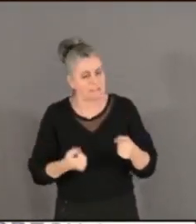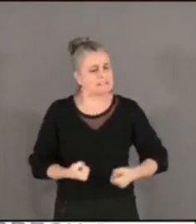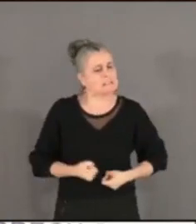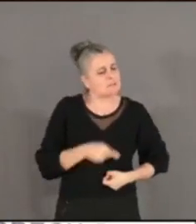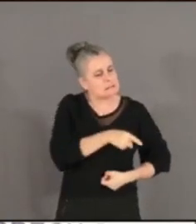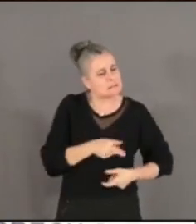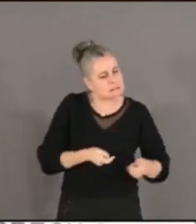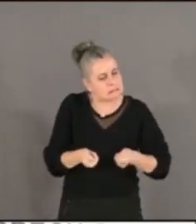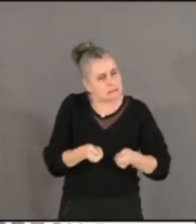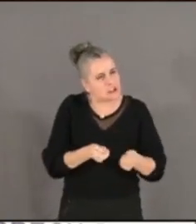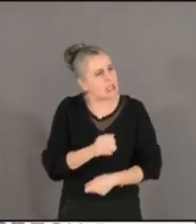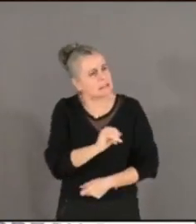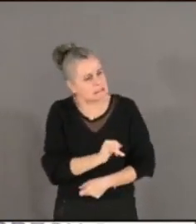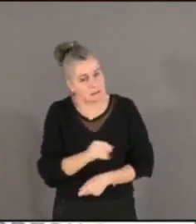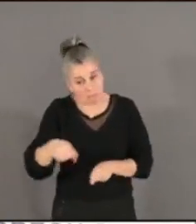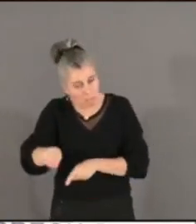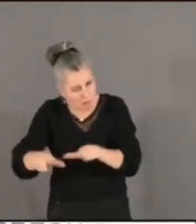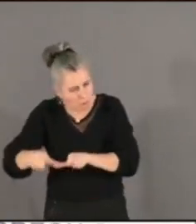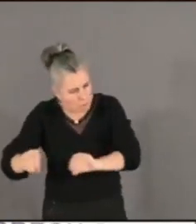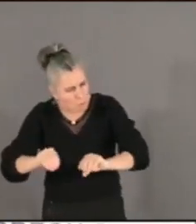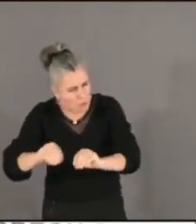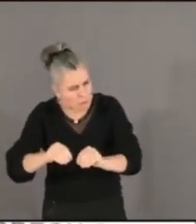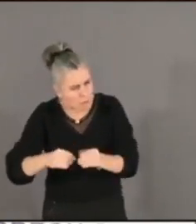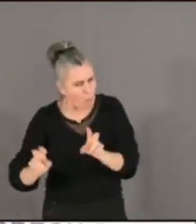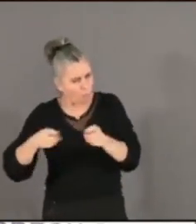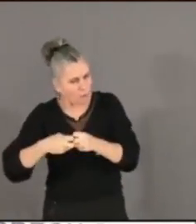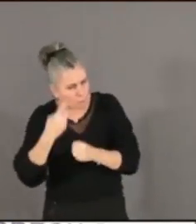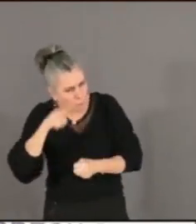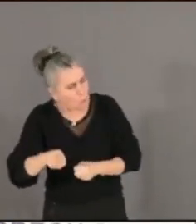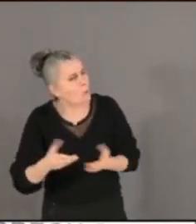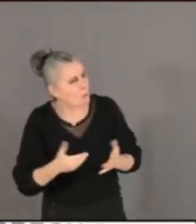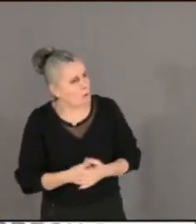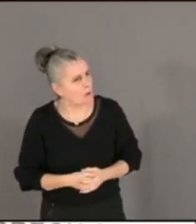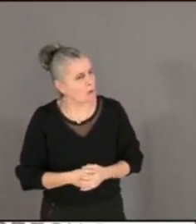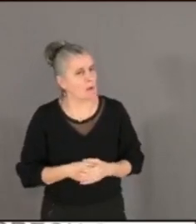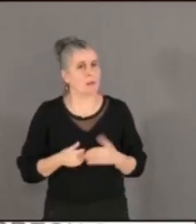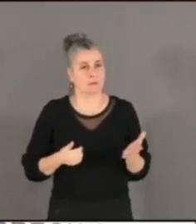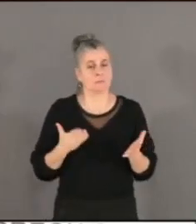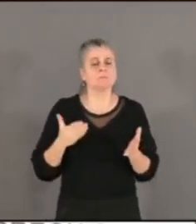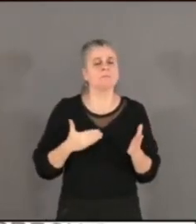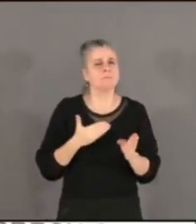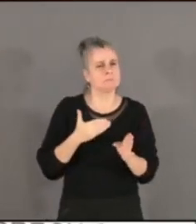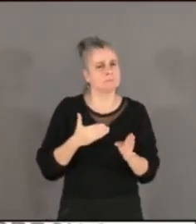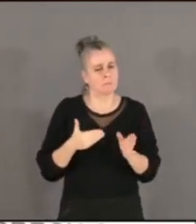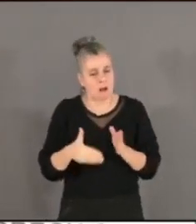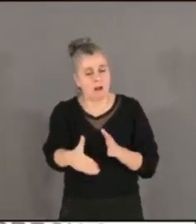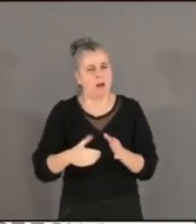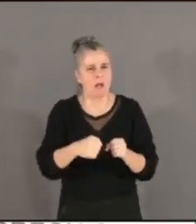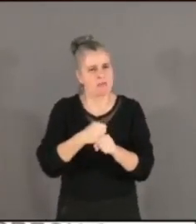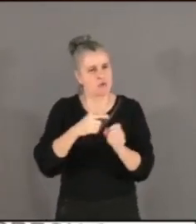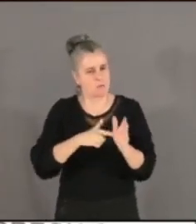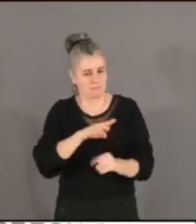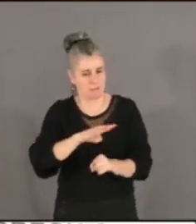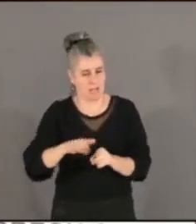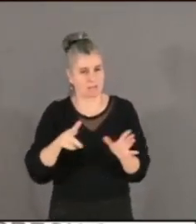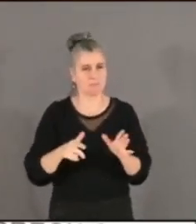pour les Marseillais ? Concernant l'organisation des Jeux olympiques de 2024, la Ville a inscrit 21 millions de crédits en paiement